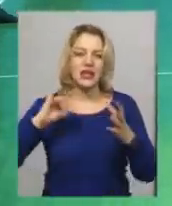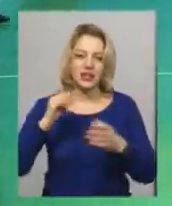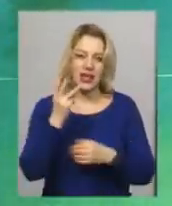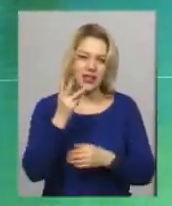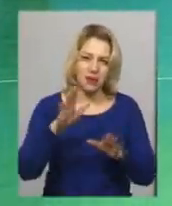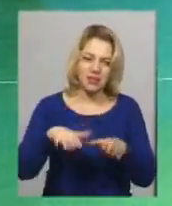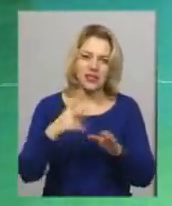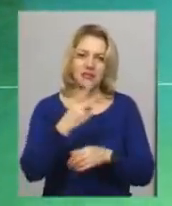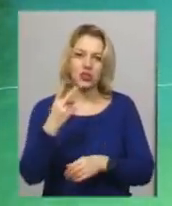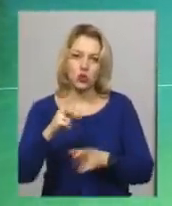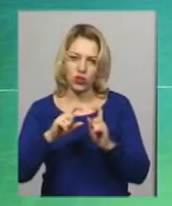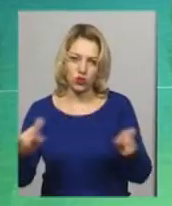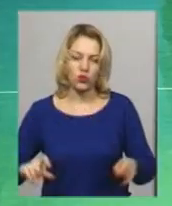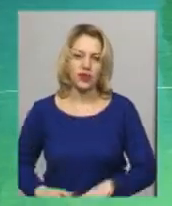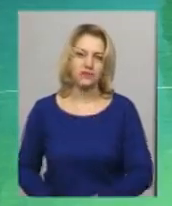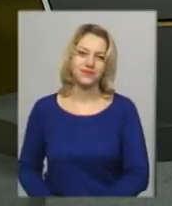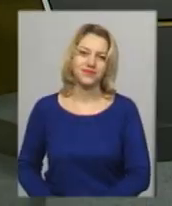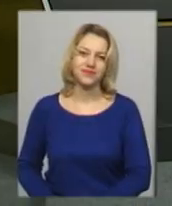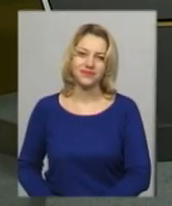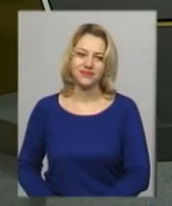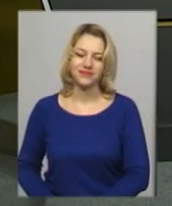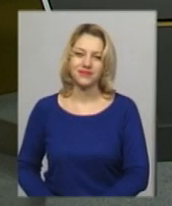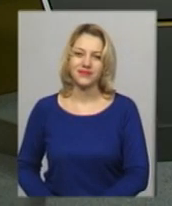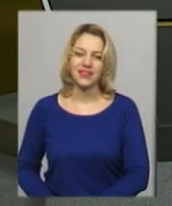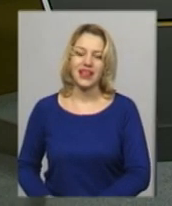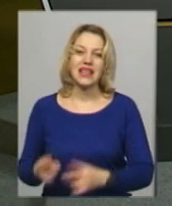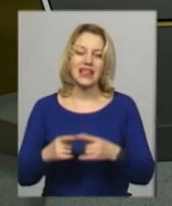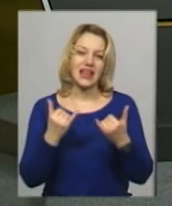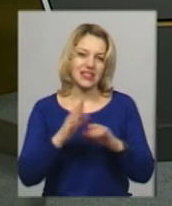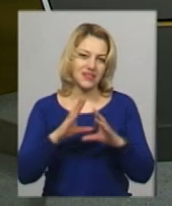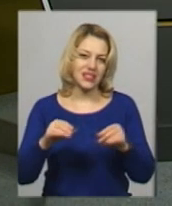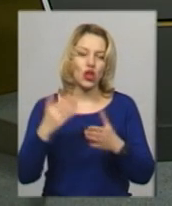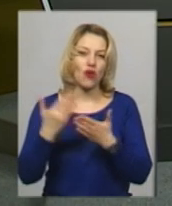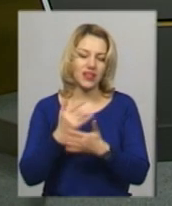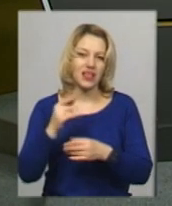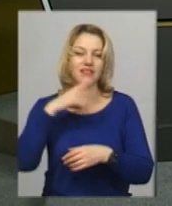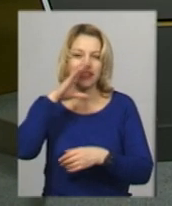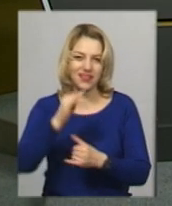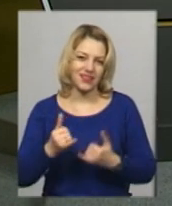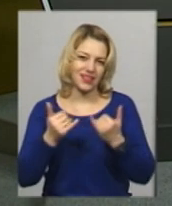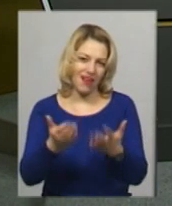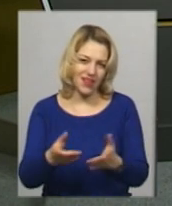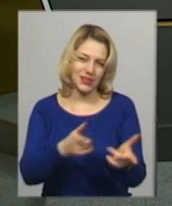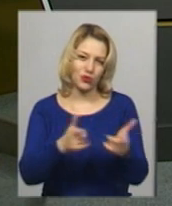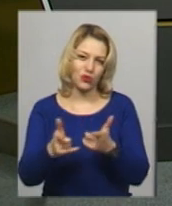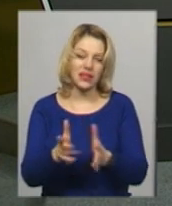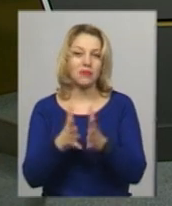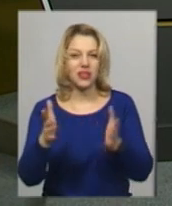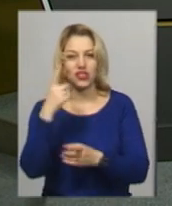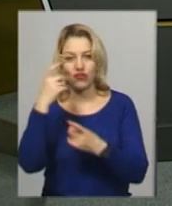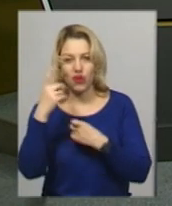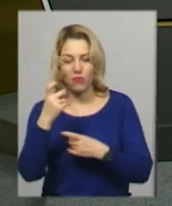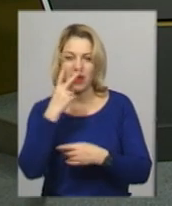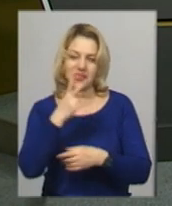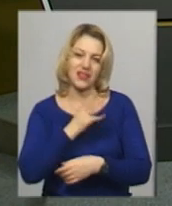Поробок, Дем'ян Цегольник, новини «Поділляцентр». Наразі це всі новини, які ми встигли для вас підготувати. Більше інформації на